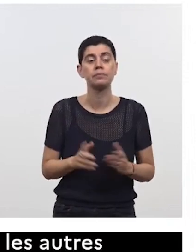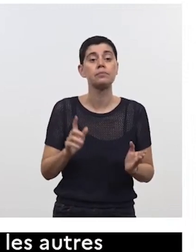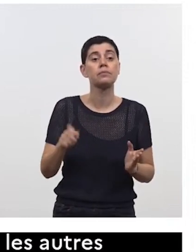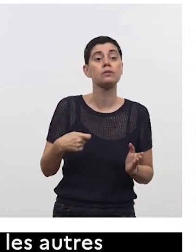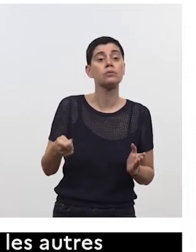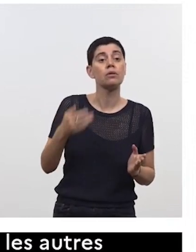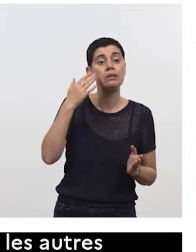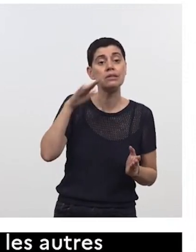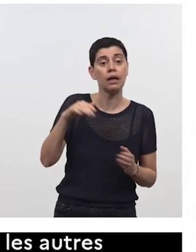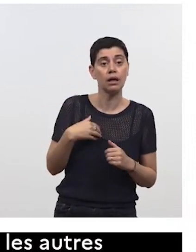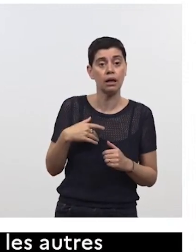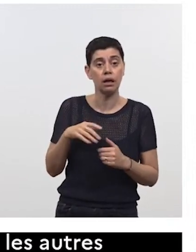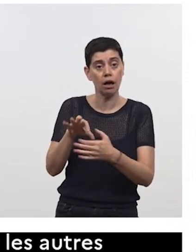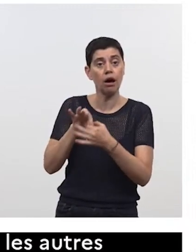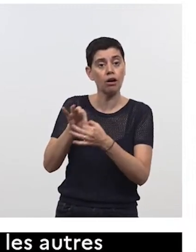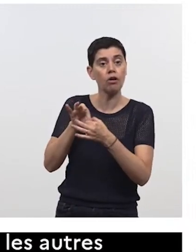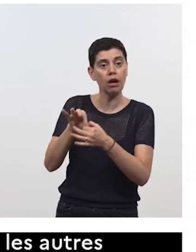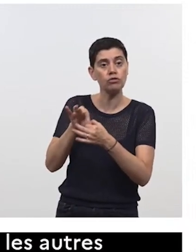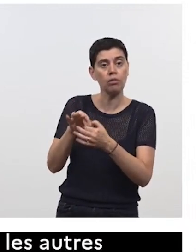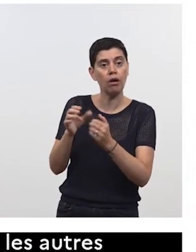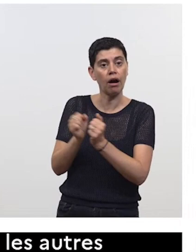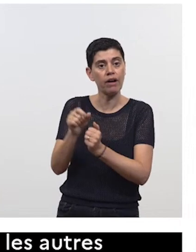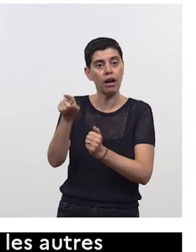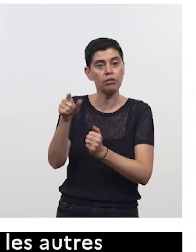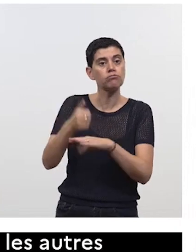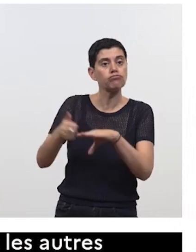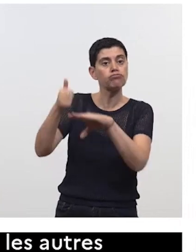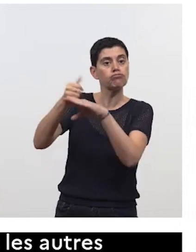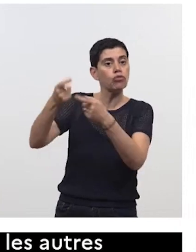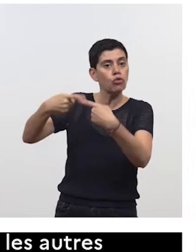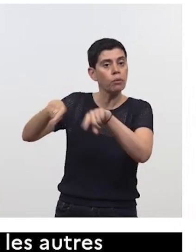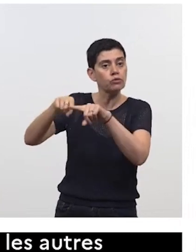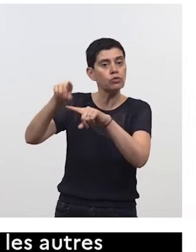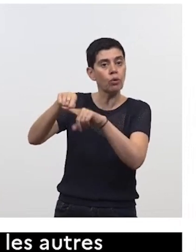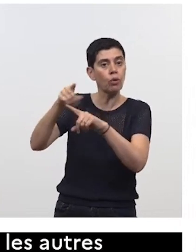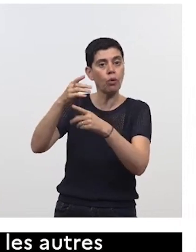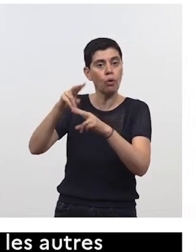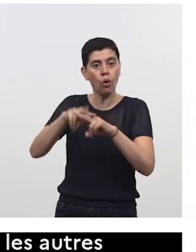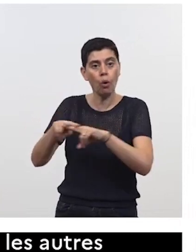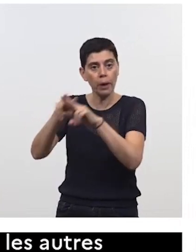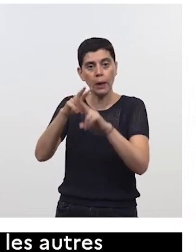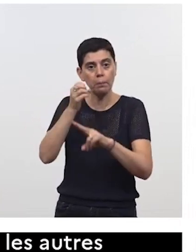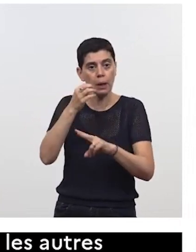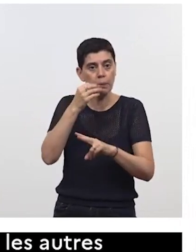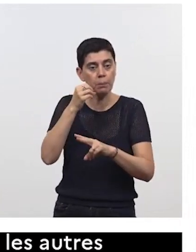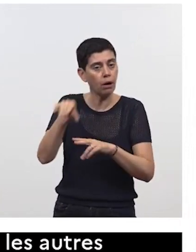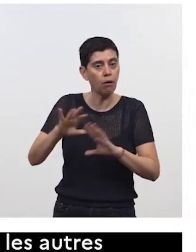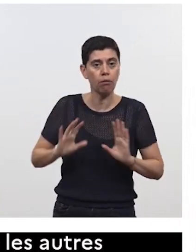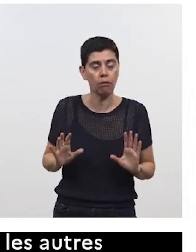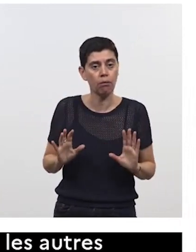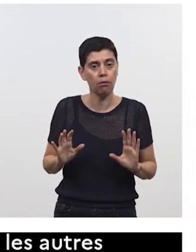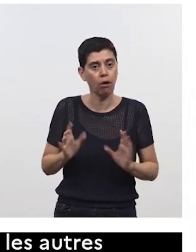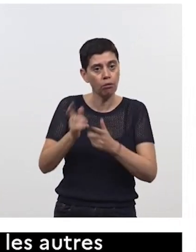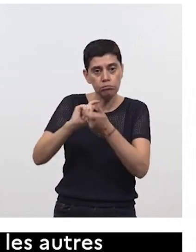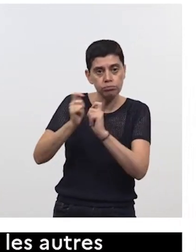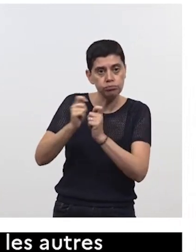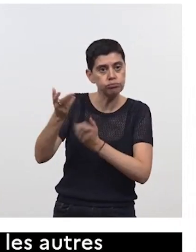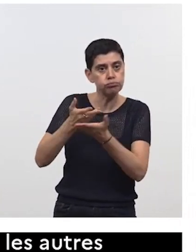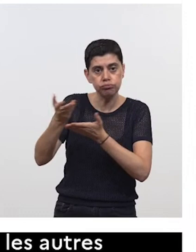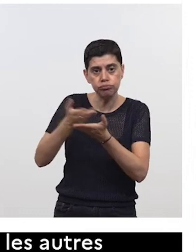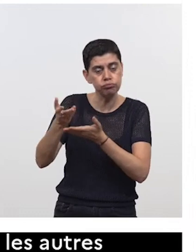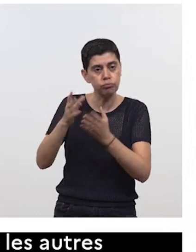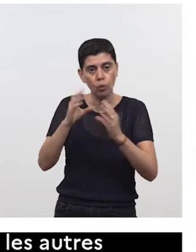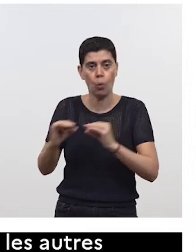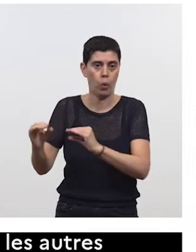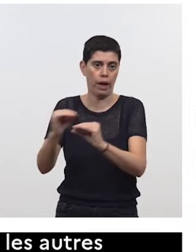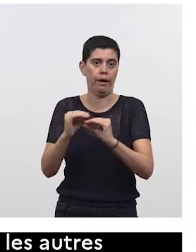mystère que la relation avec Guido Creusetto est bonne avec Boris elle est bonne avec moi également et qu'on a des discussions extraordinairement pragmatiques